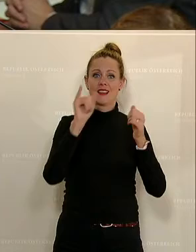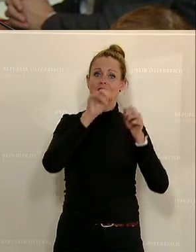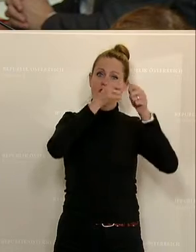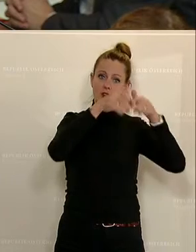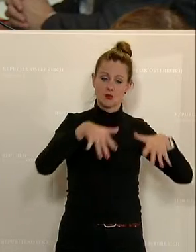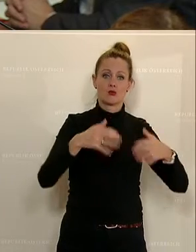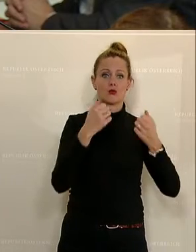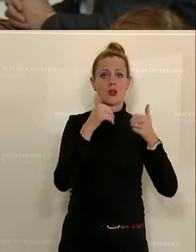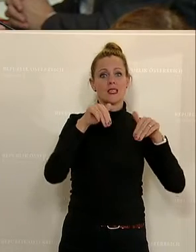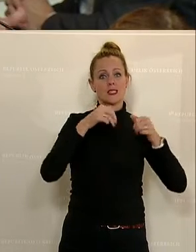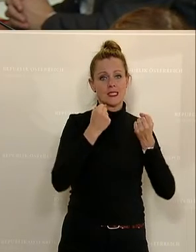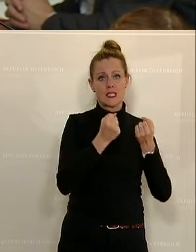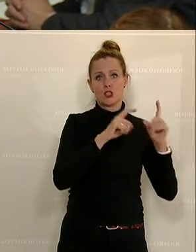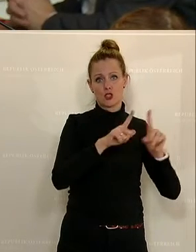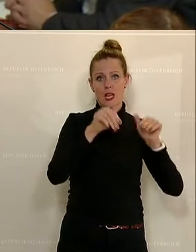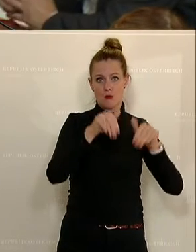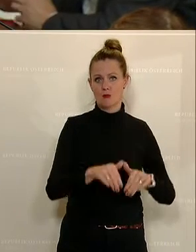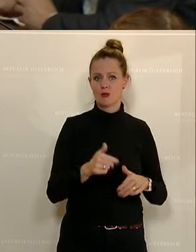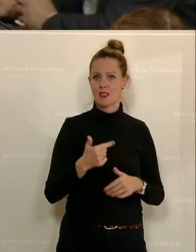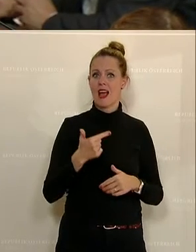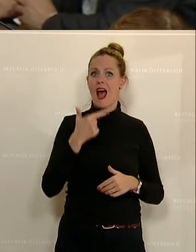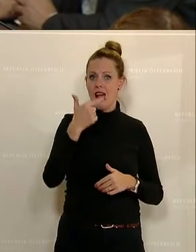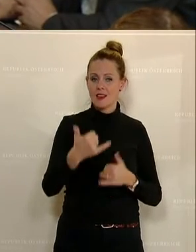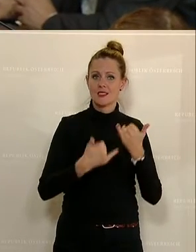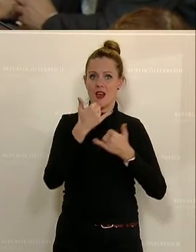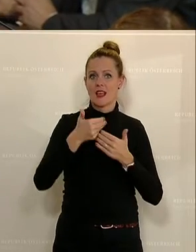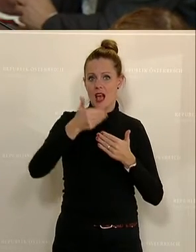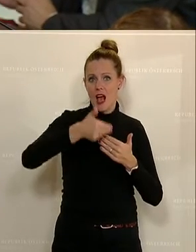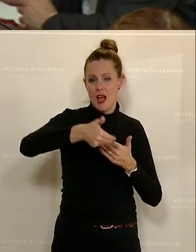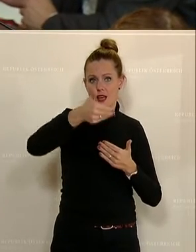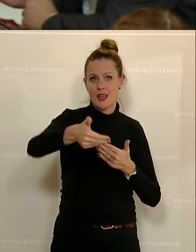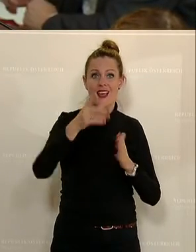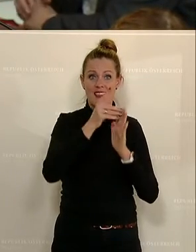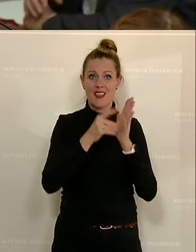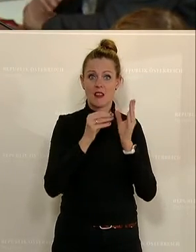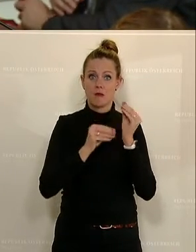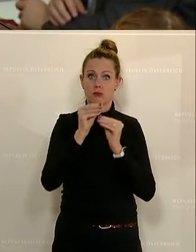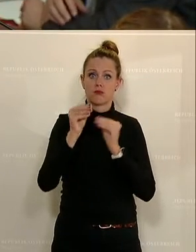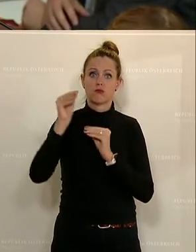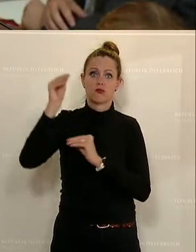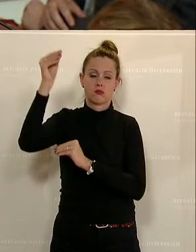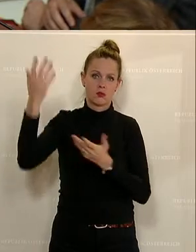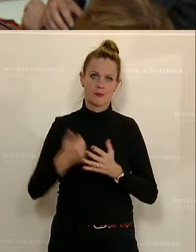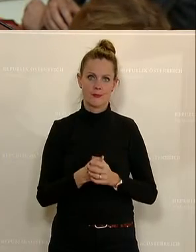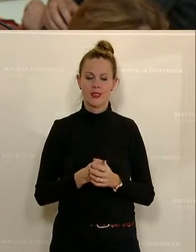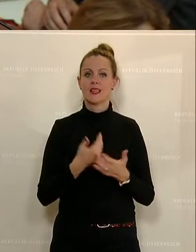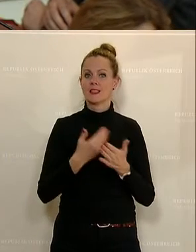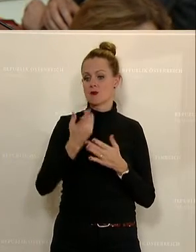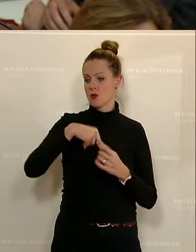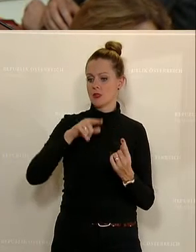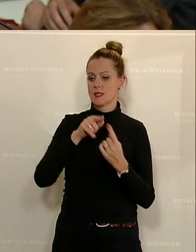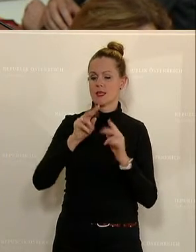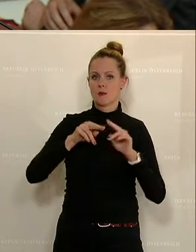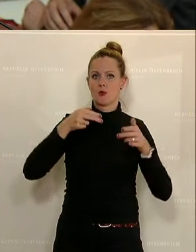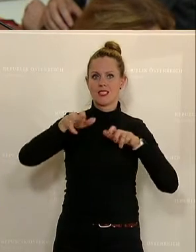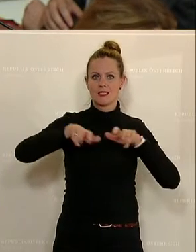sicherstellen müssen. Alle zwei Jahre verdoppelt sich das weltweite Datenaufkommen. Und unser Ziel als Bundesregierung ist es, bis ins